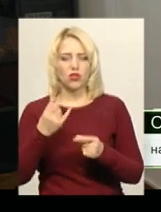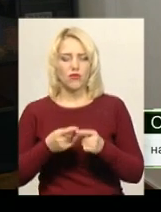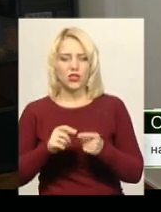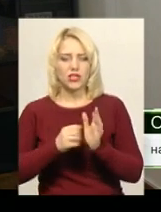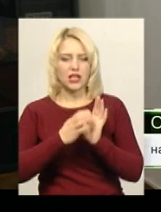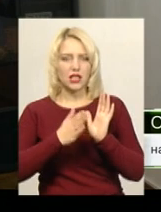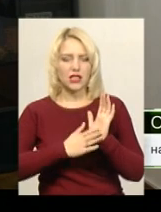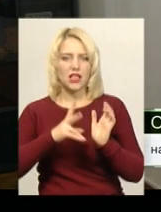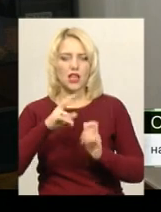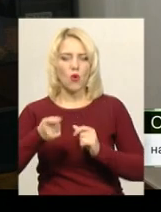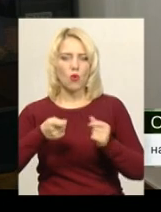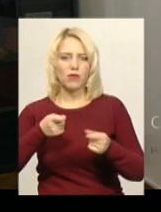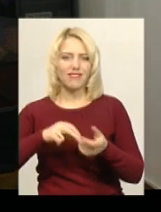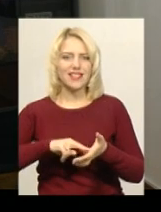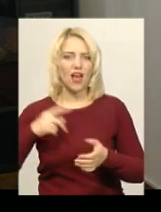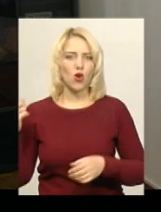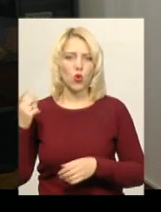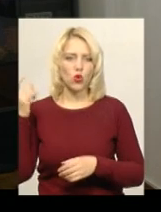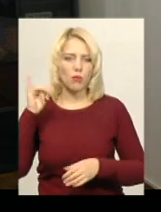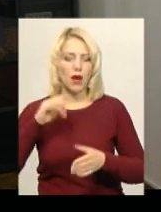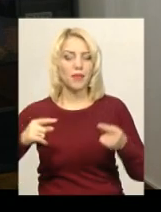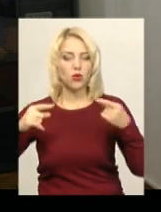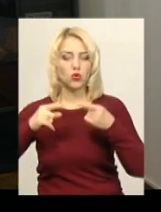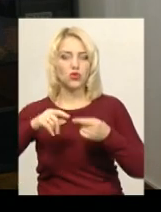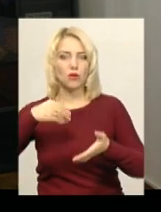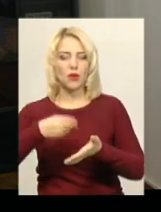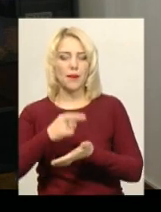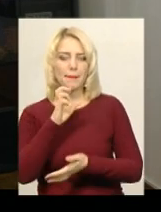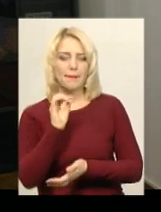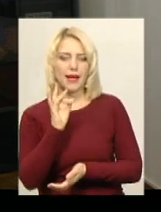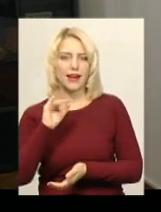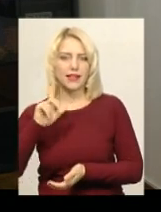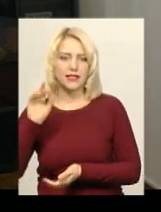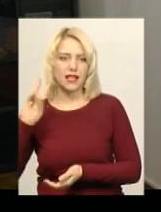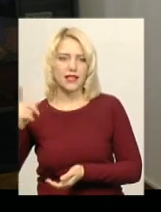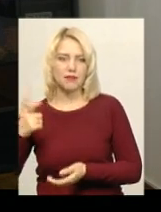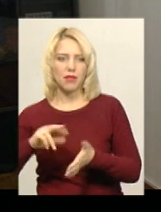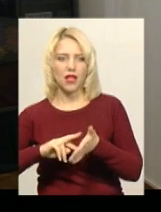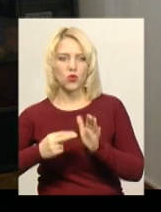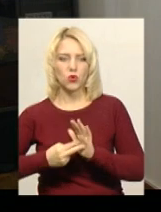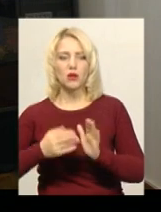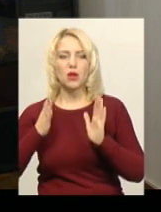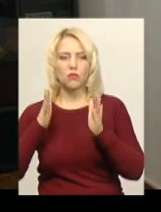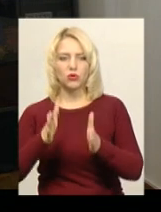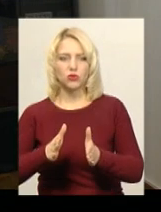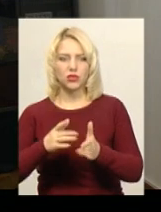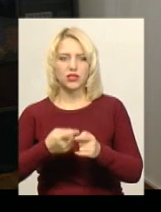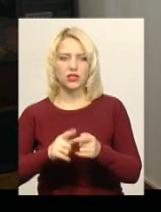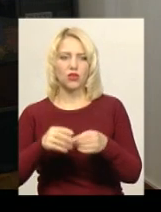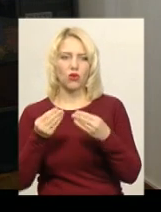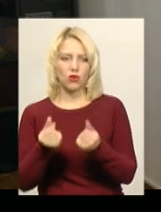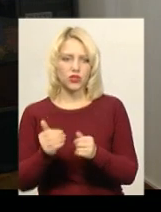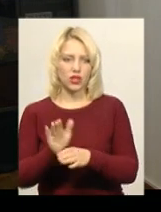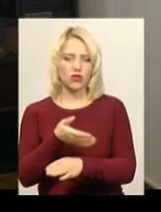управління економіки. А при оточненні бюджету в березневому, ми так плануємо, березні він буде, будуть ці кошти